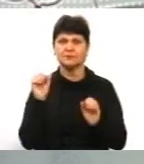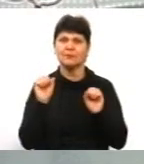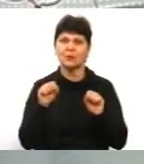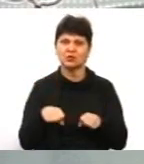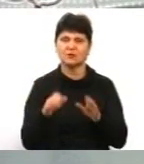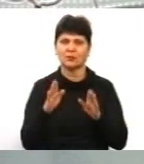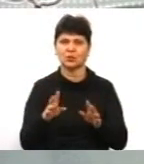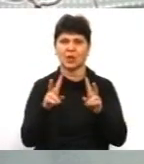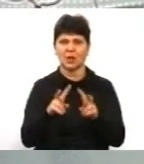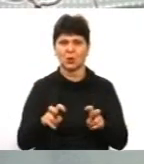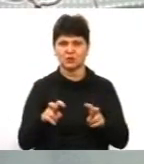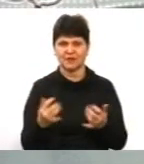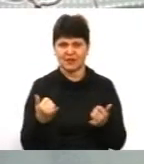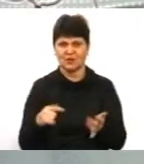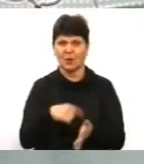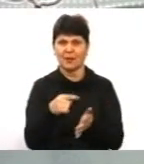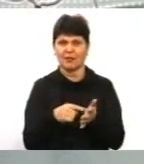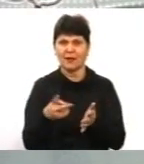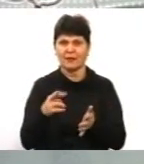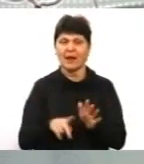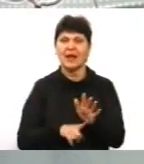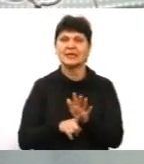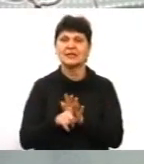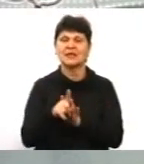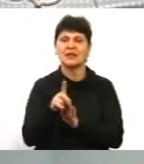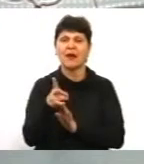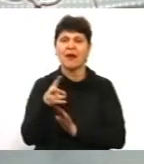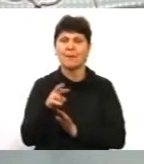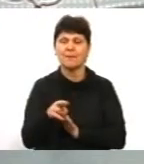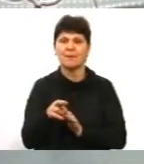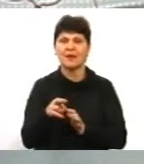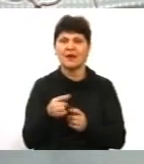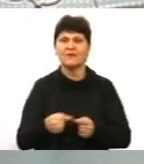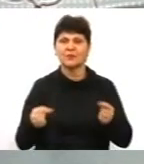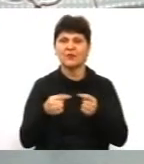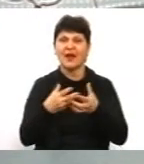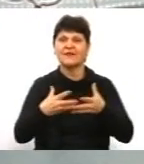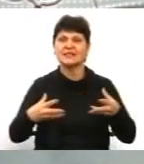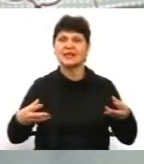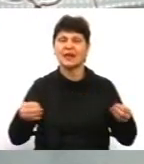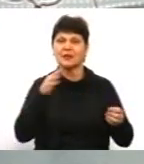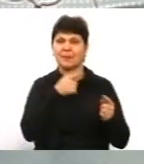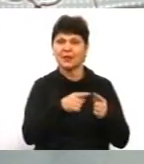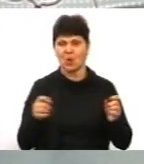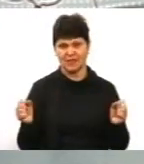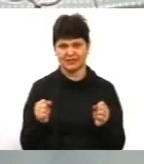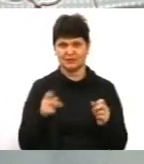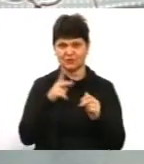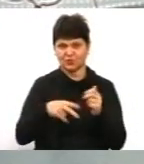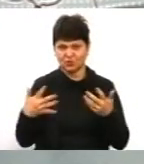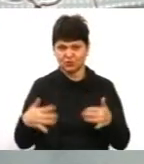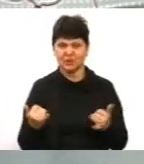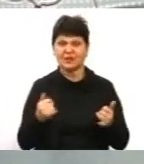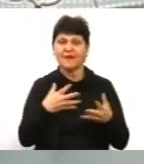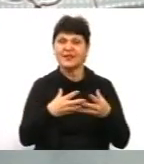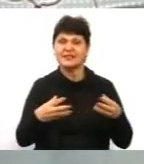розгляд даного питання з настанням, відповідно, закінченням весняного періоду. Зимовий вже закінчився, закінчення весняного періоду.